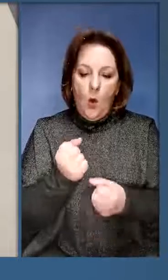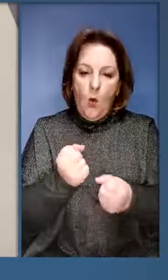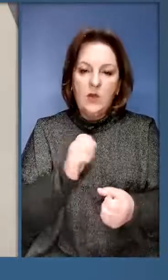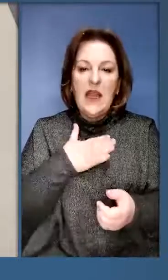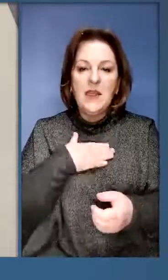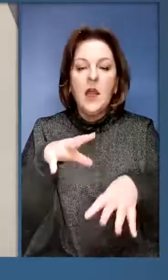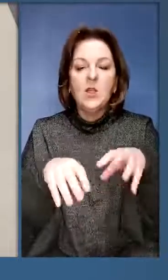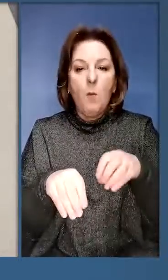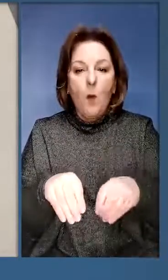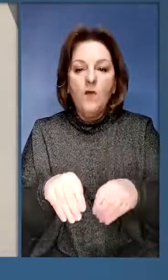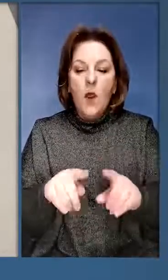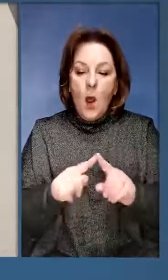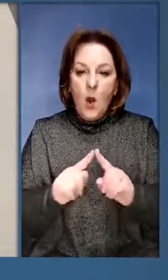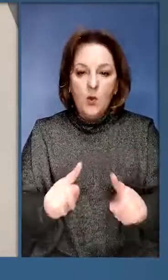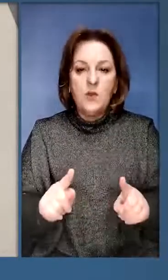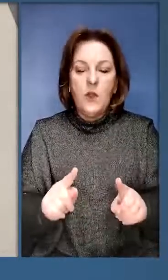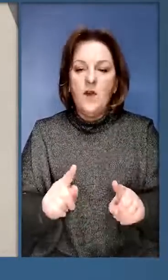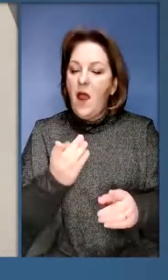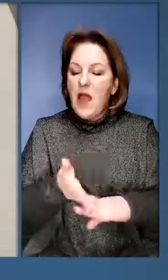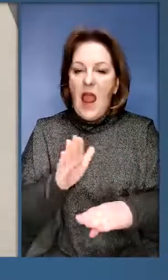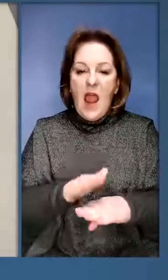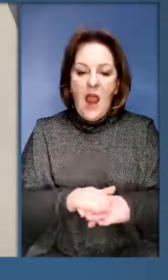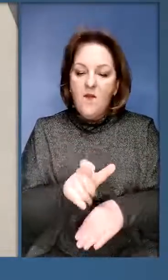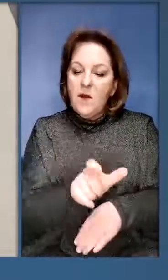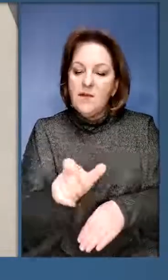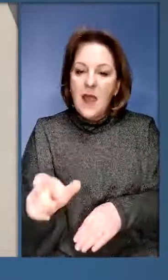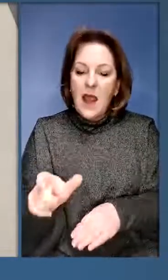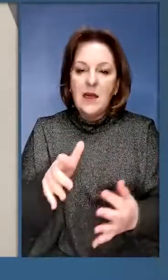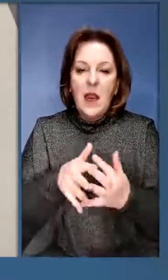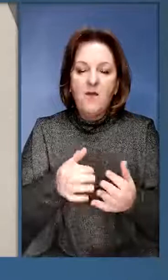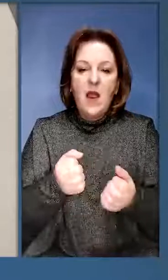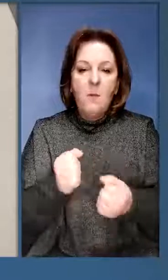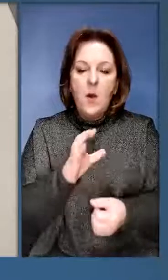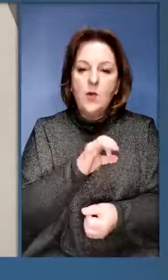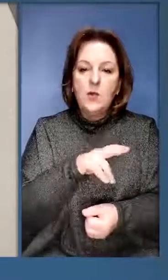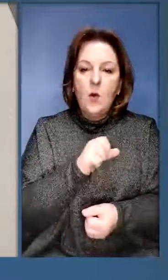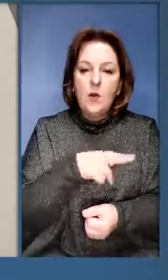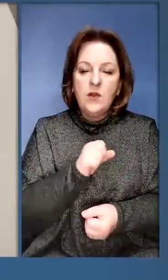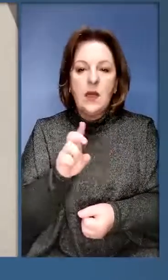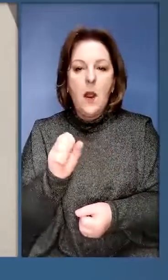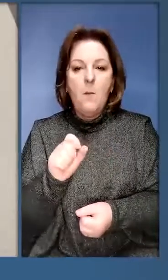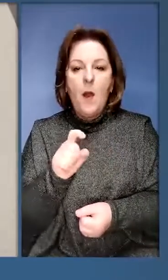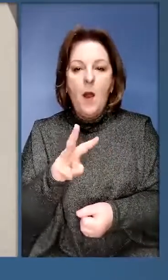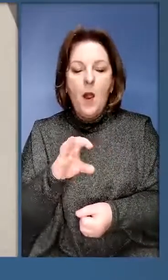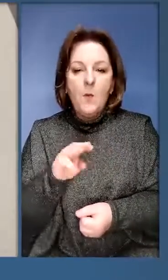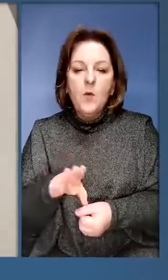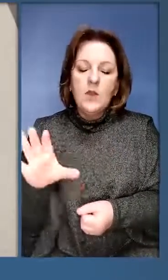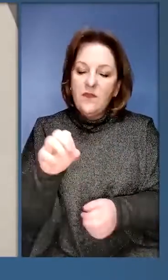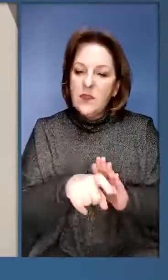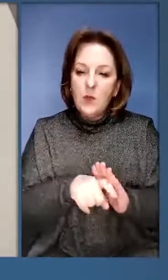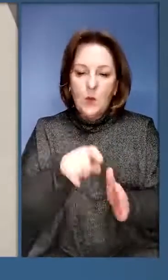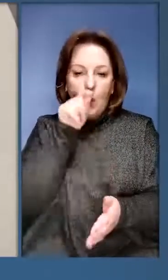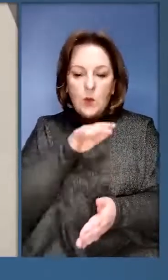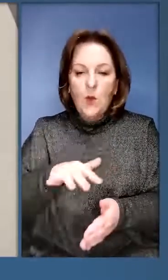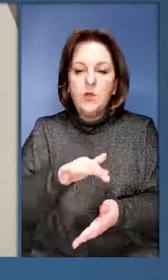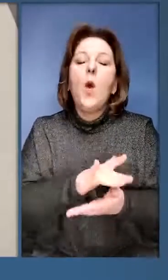завдання, хто отримує наші позиції, і особливо на найважших ділянках фронту битва за Соледар, за Пахмут,